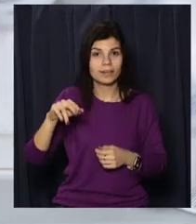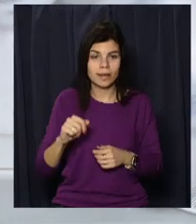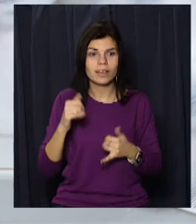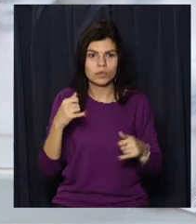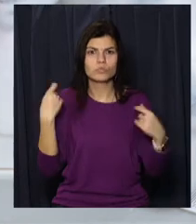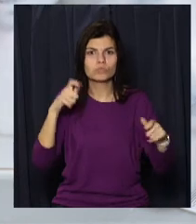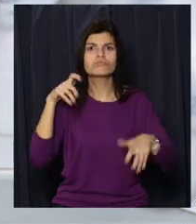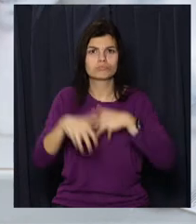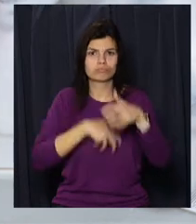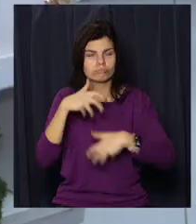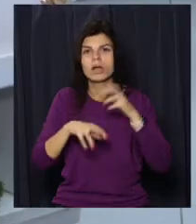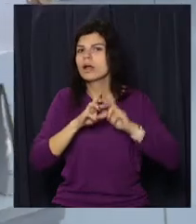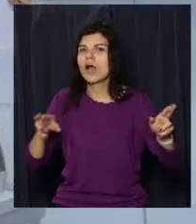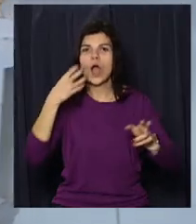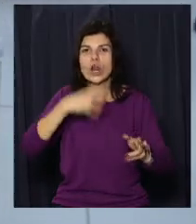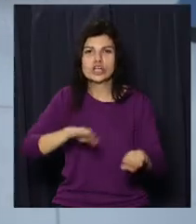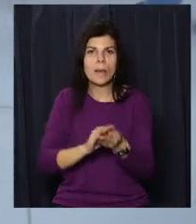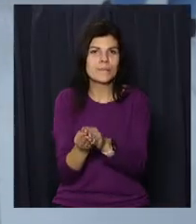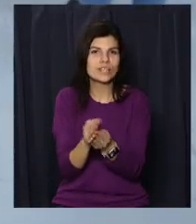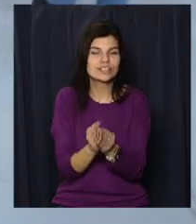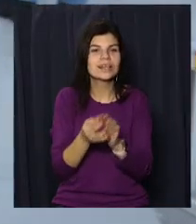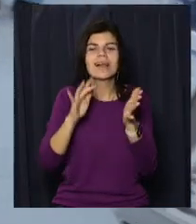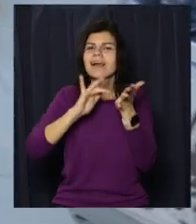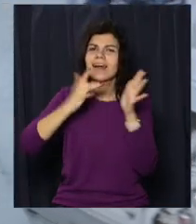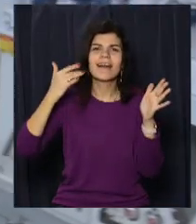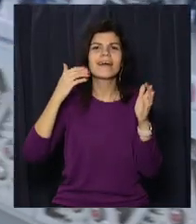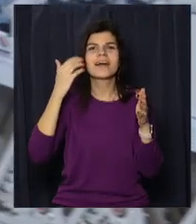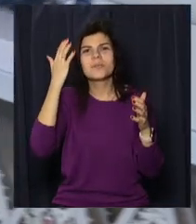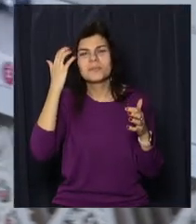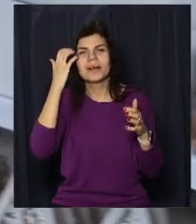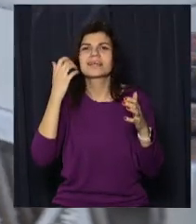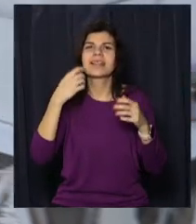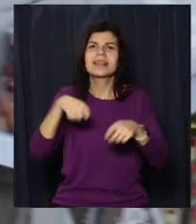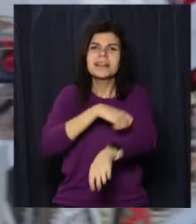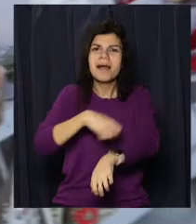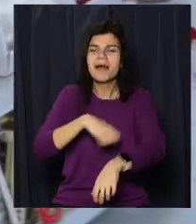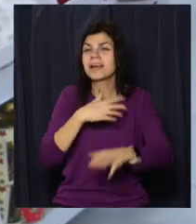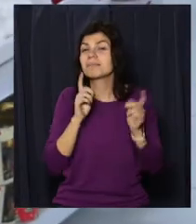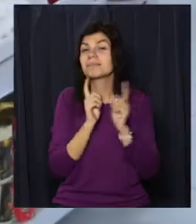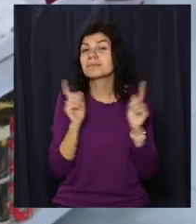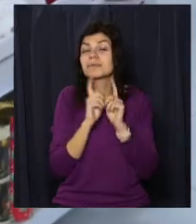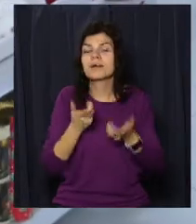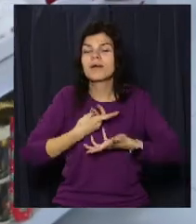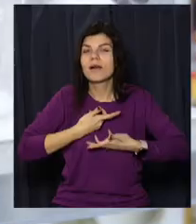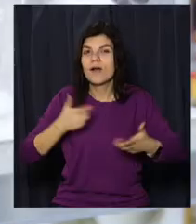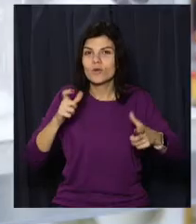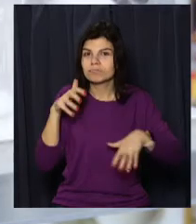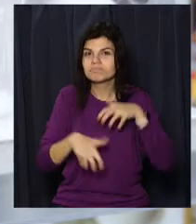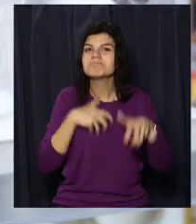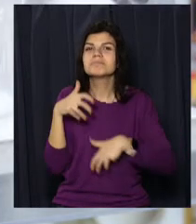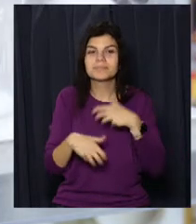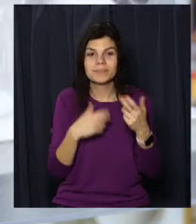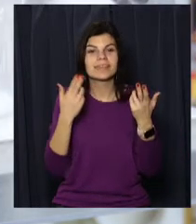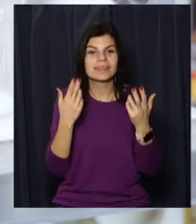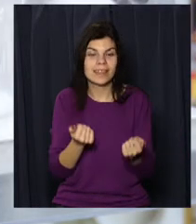вони, як гарячі пиріжки. Керамічні, скляни, фетрові та пластикові. Асортимент на будь-який смак. І, звісно ж, куди без